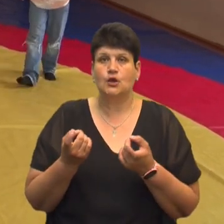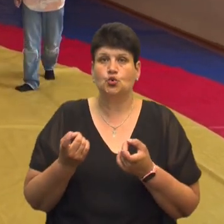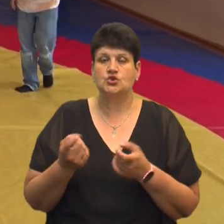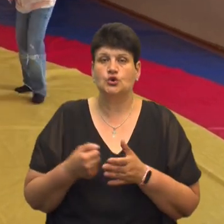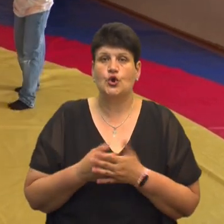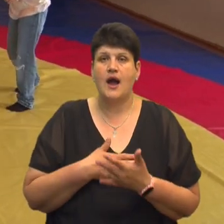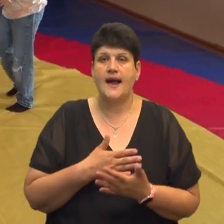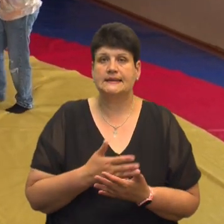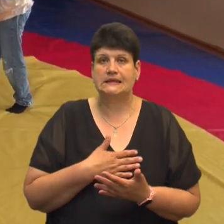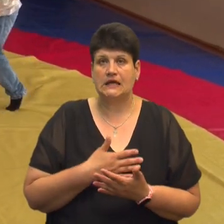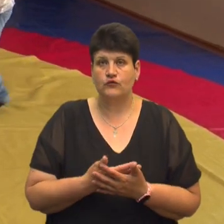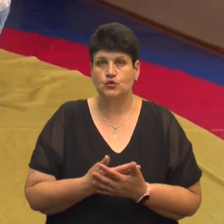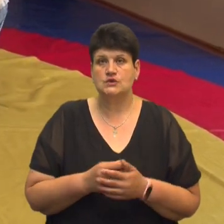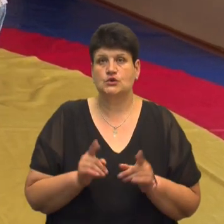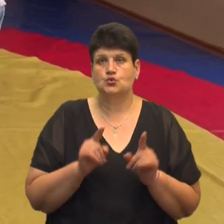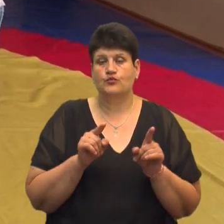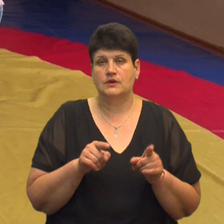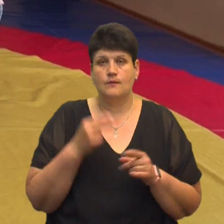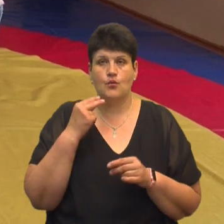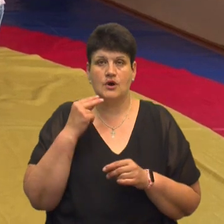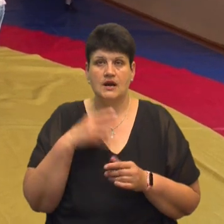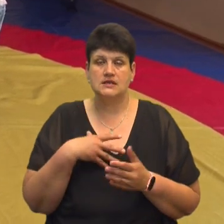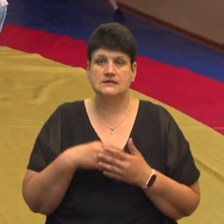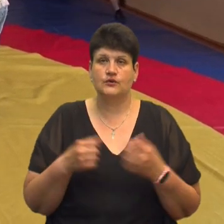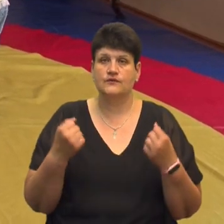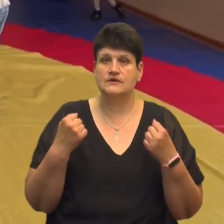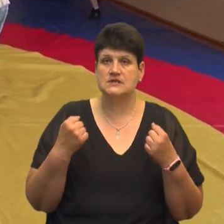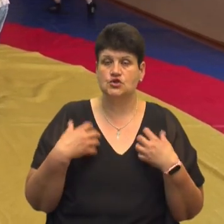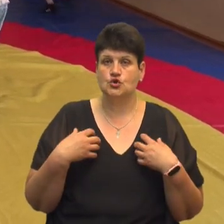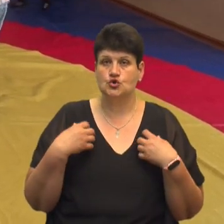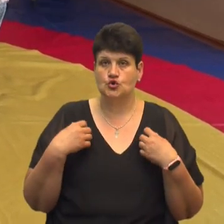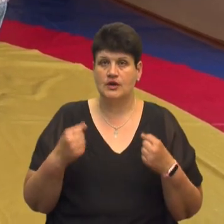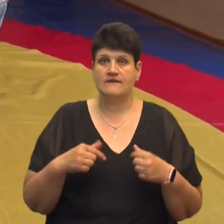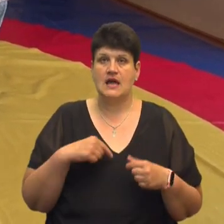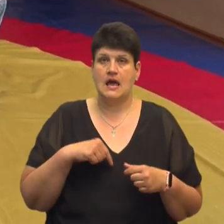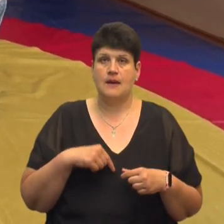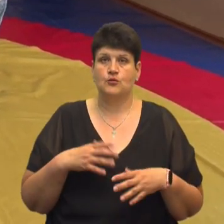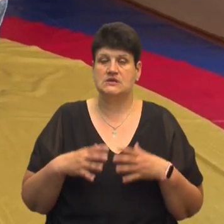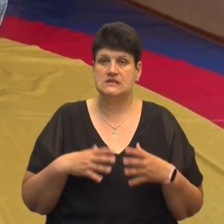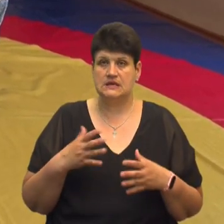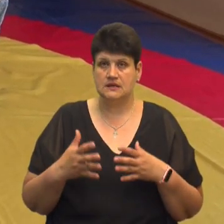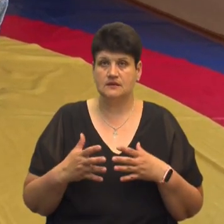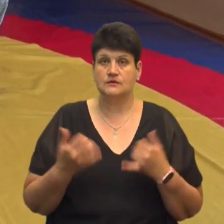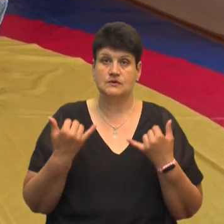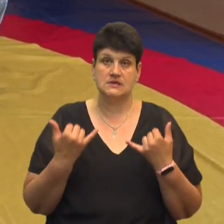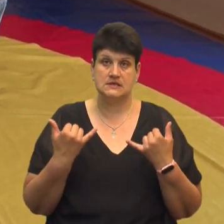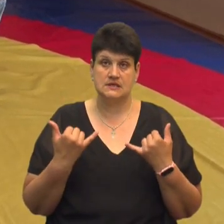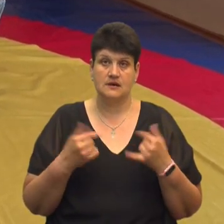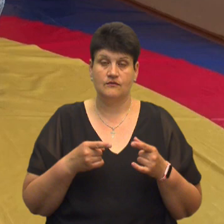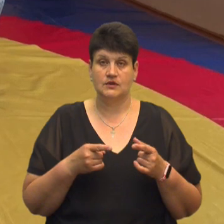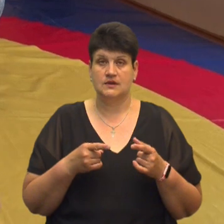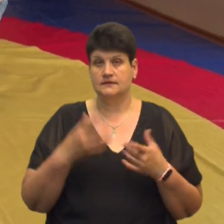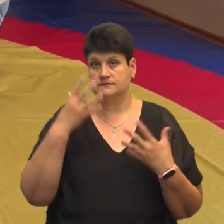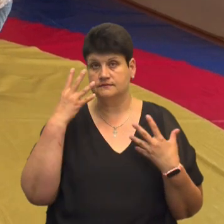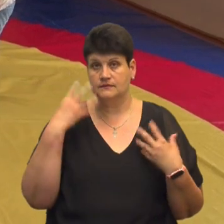активностей, щоб вони покращили не тільки своє фізичне здоров'я, а й емоційне. Адже зараз вони відволікаються від